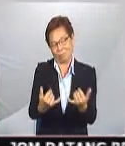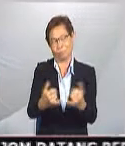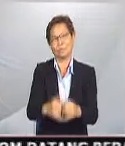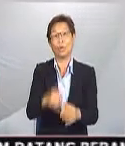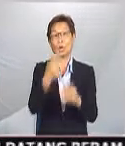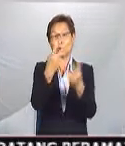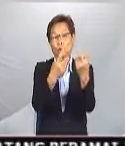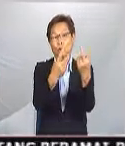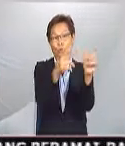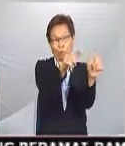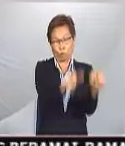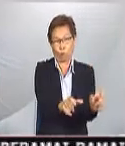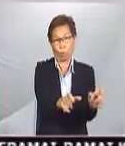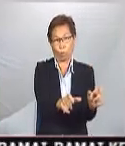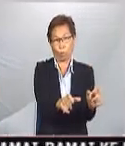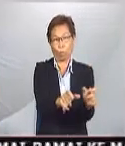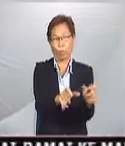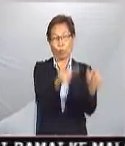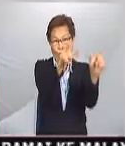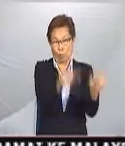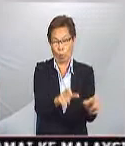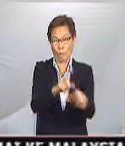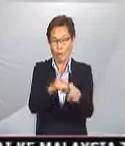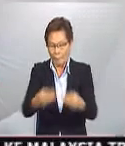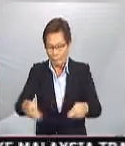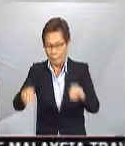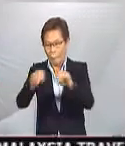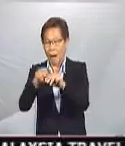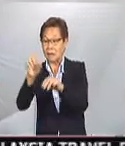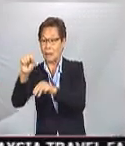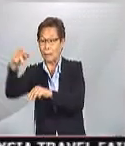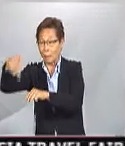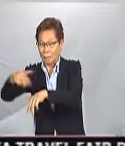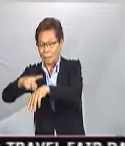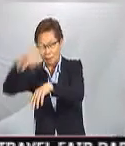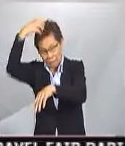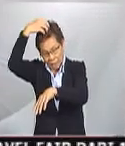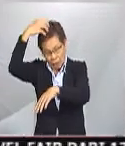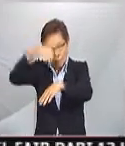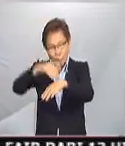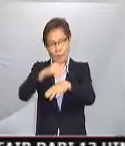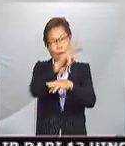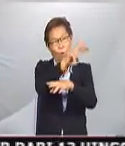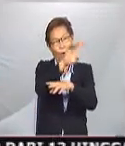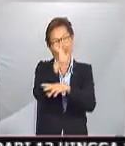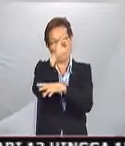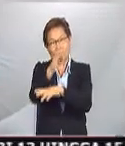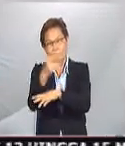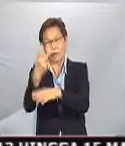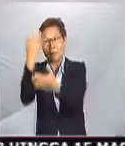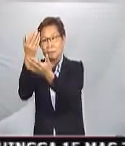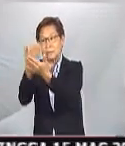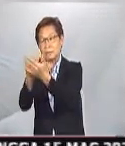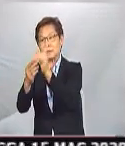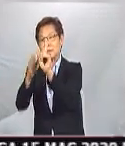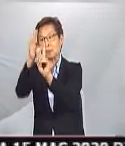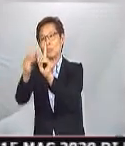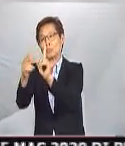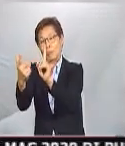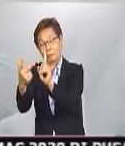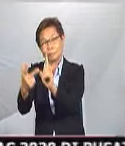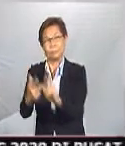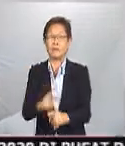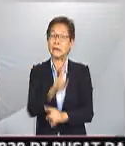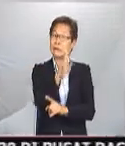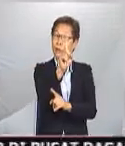membabitkan peserta H.T. Maktahpilih di Masjid Sri Betaling di Selangor pada 28 Februari hingga 1 Mac lalu. Sebelum